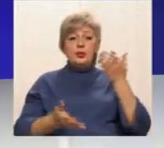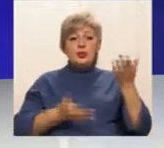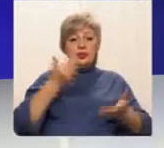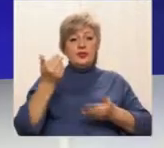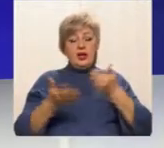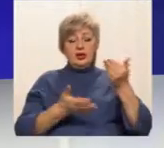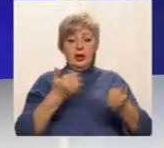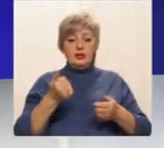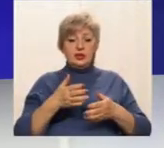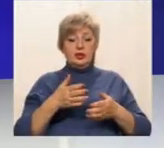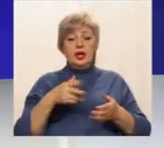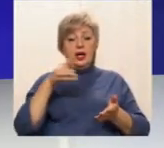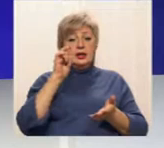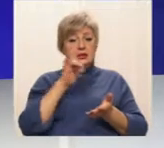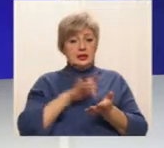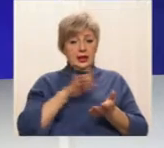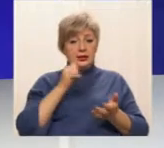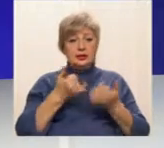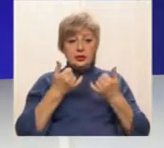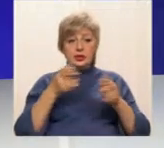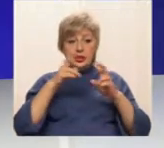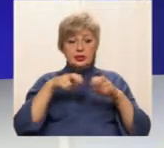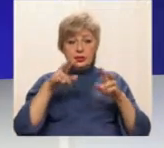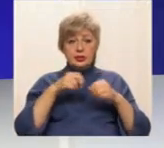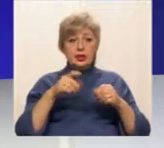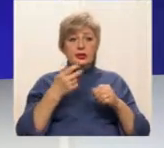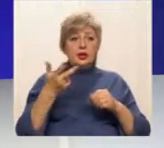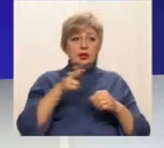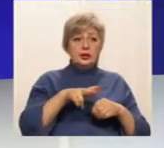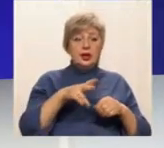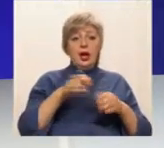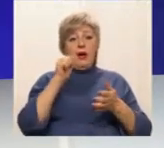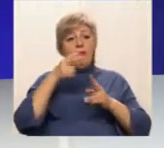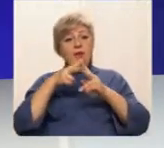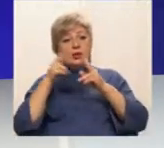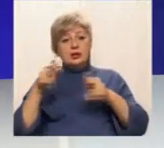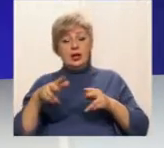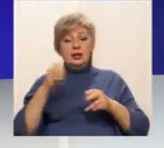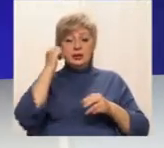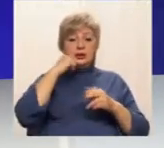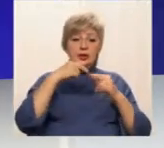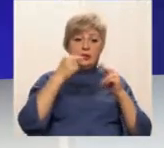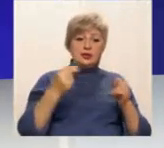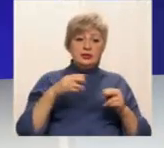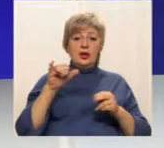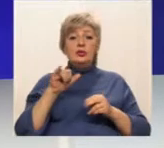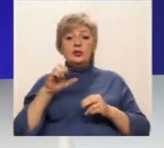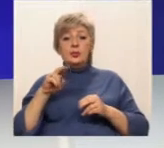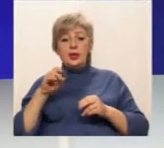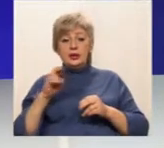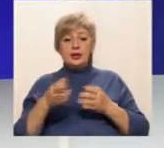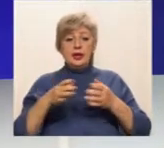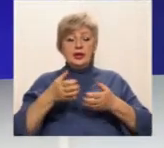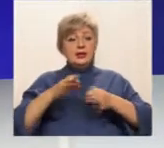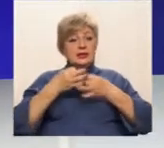Зараз розглядають три основних місця площі – Вокзальна, Старомостова і Успенська. Звільняти центр міста почали